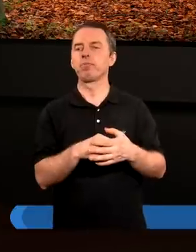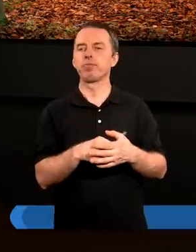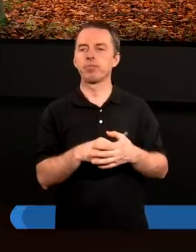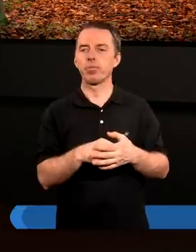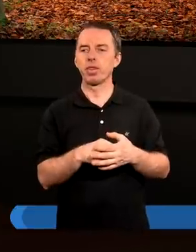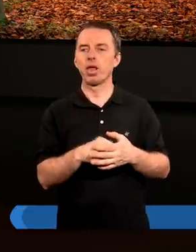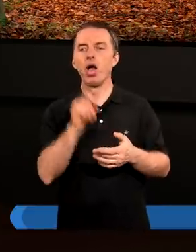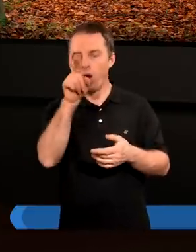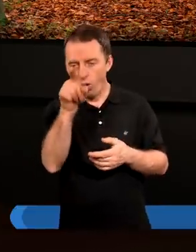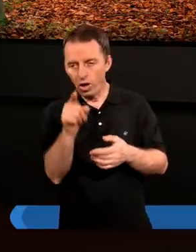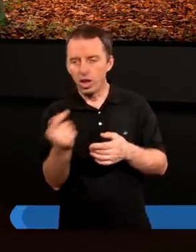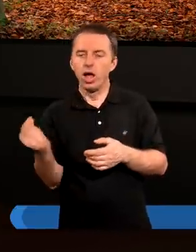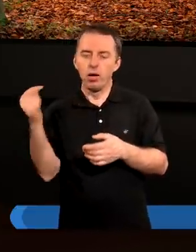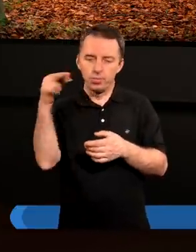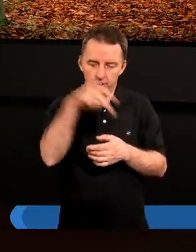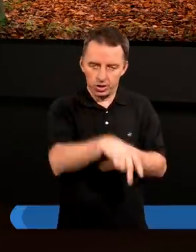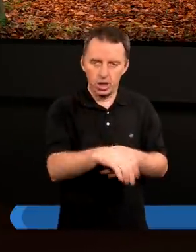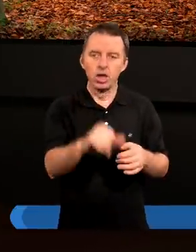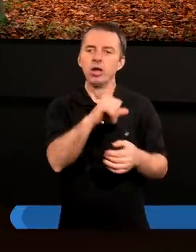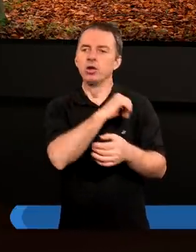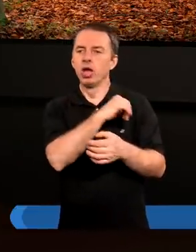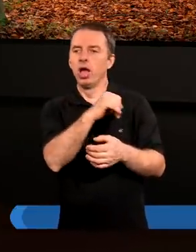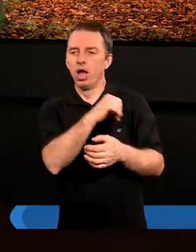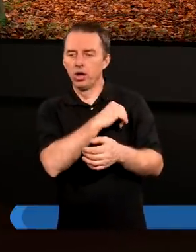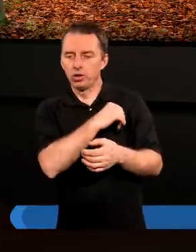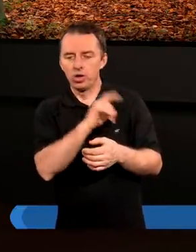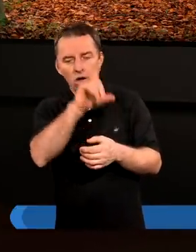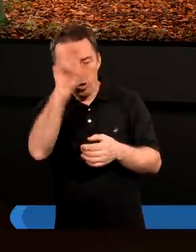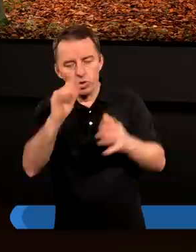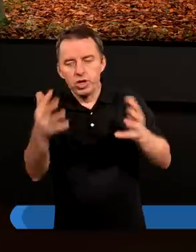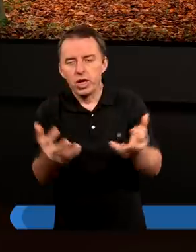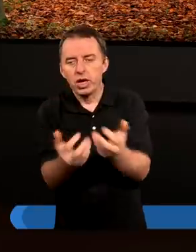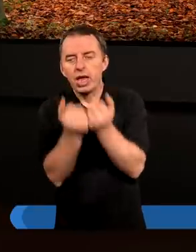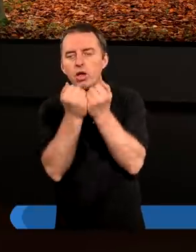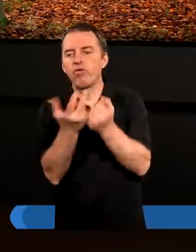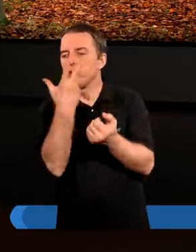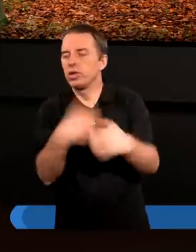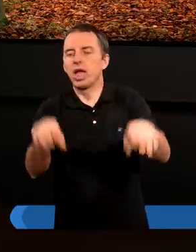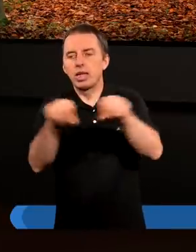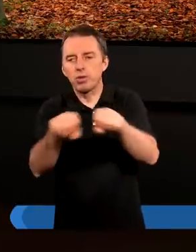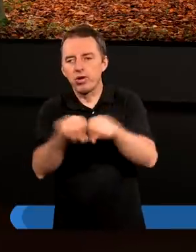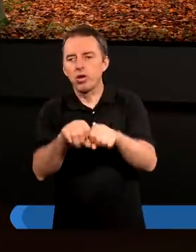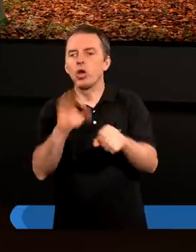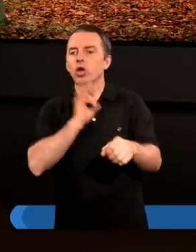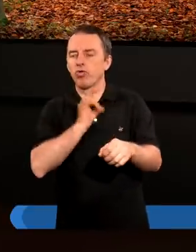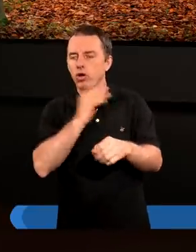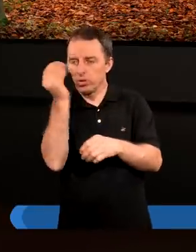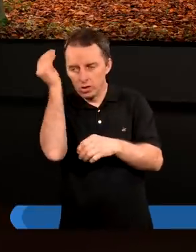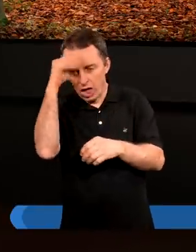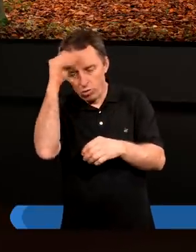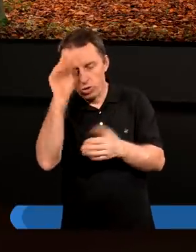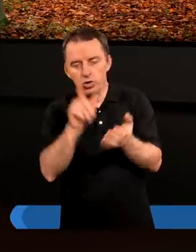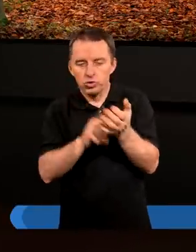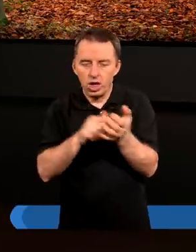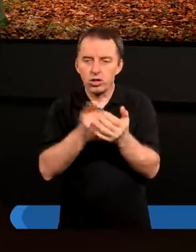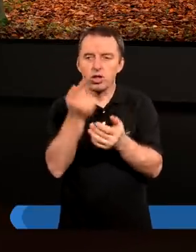i on przyszedł tylko grzesznych ludzi ratować. Niesprawiedliwych. Chrystus w swoim nauczaniu często